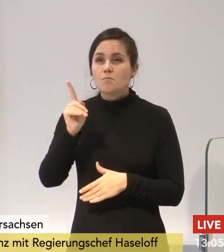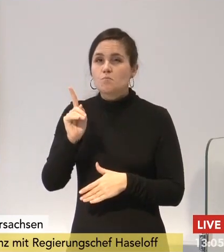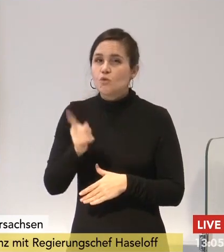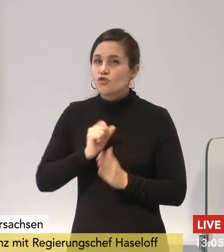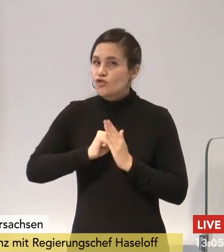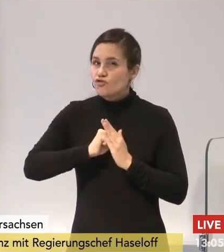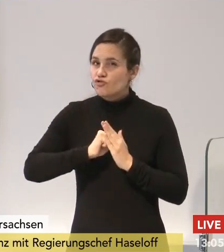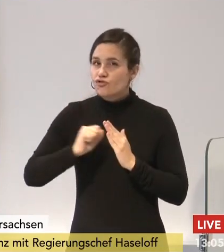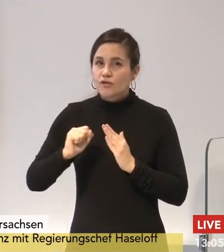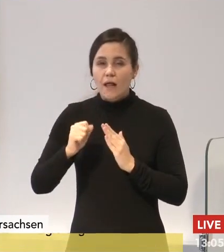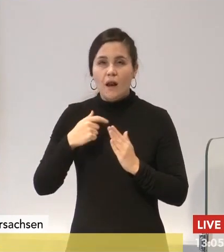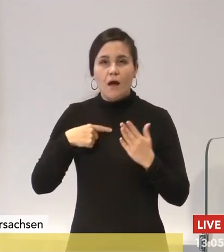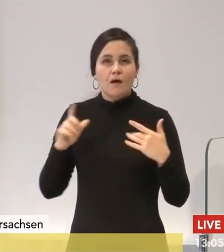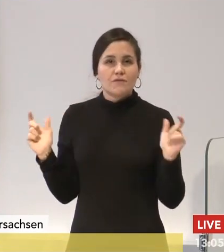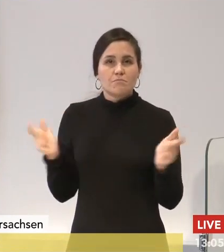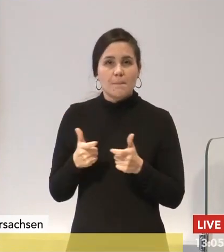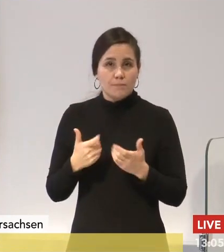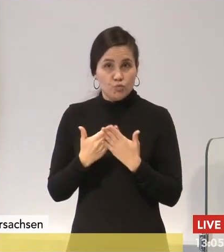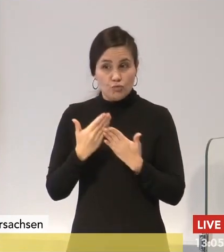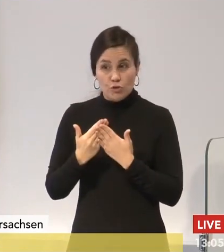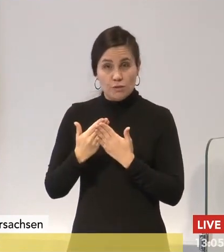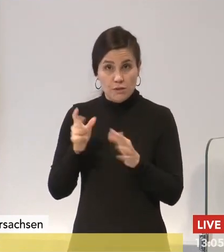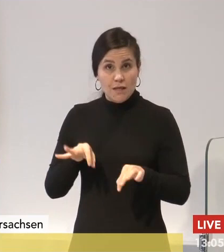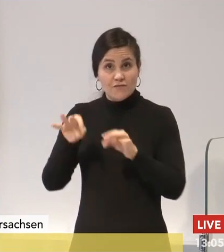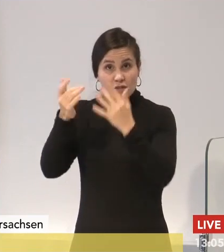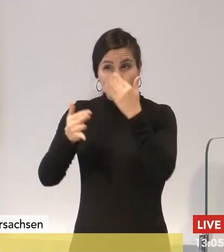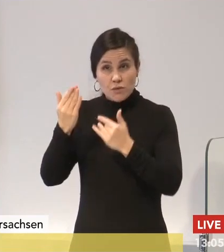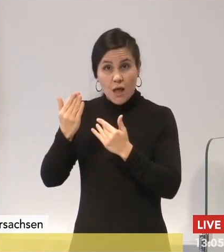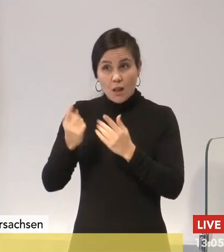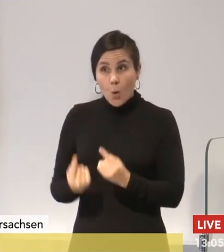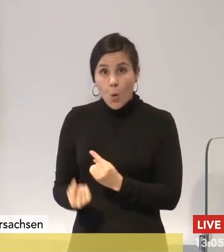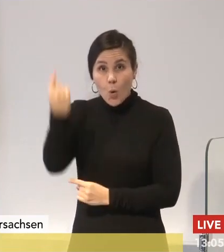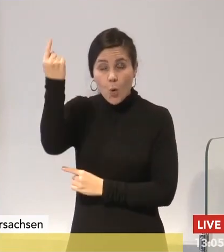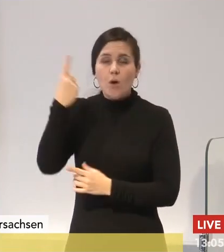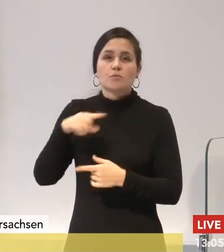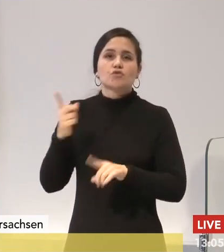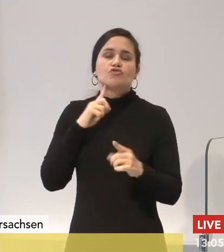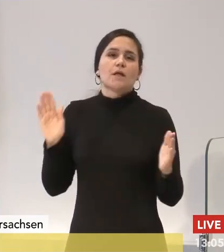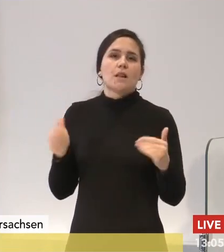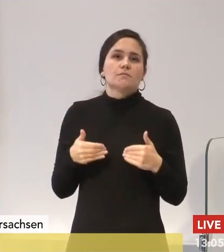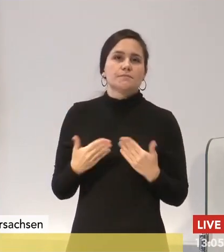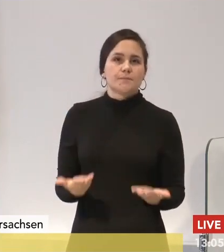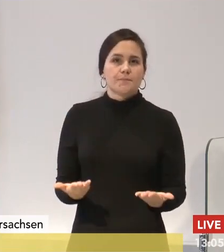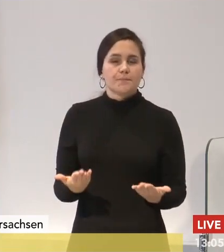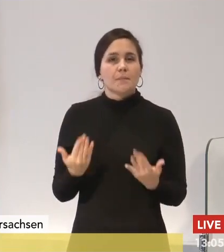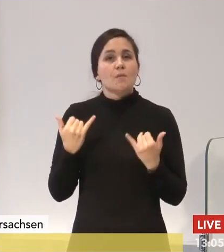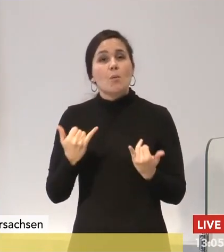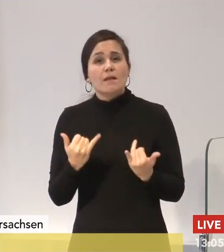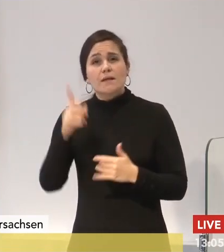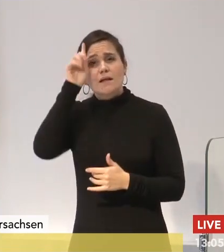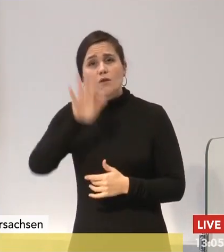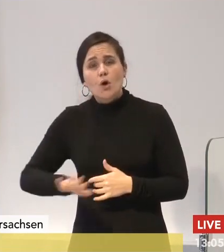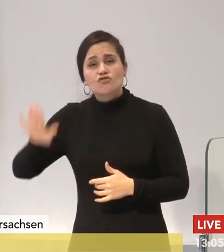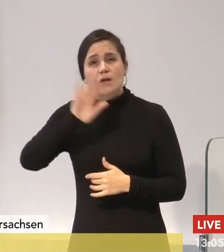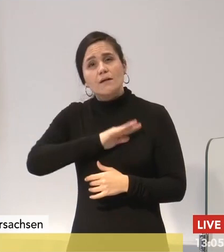Infektionen wieder ansteigen. Wir arbeiten ja bislang bundesweit in 1,16 Ländern mit einem System, wo die 35